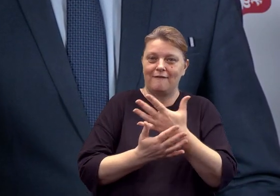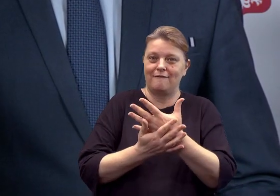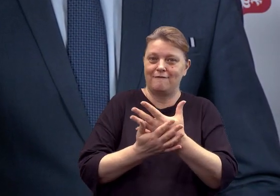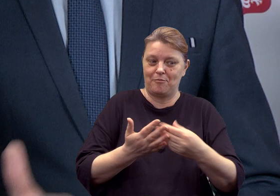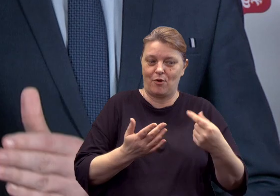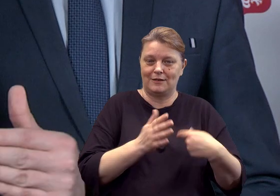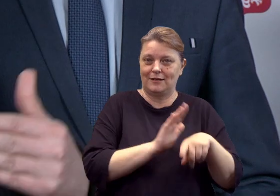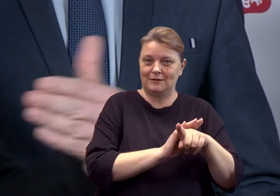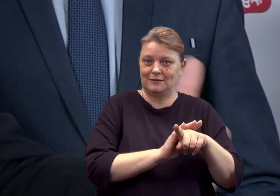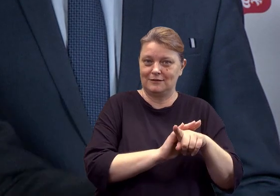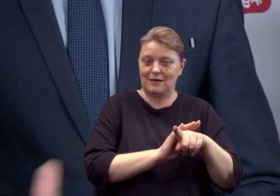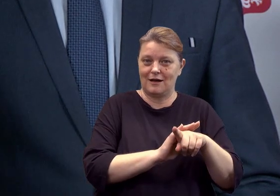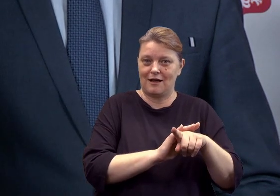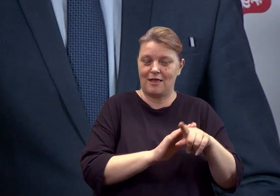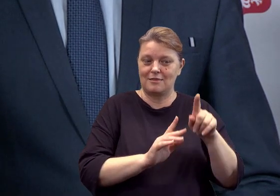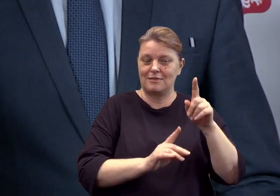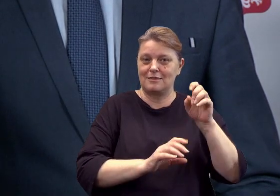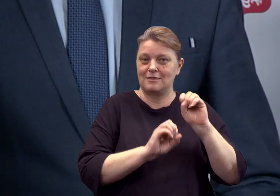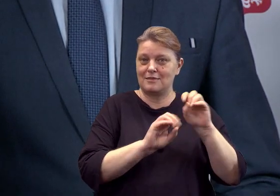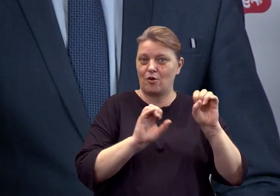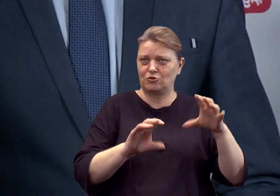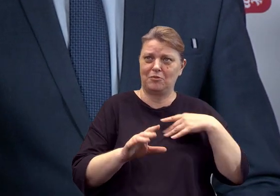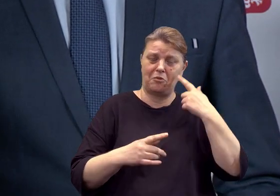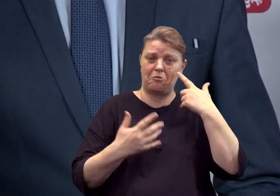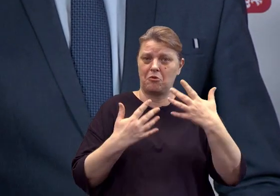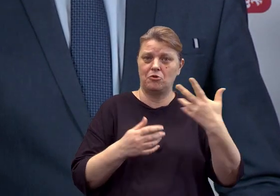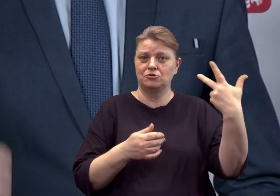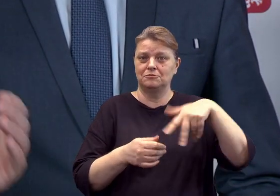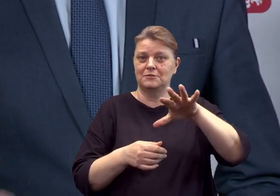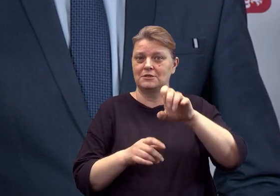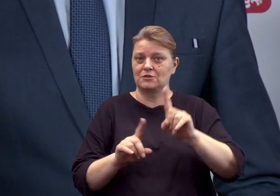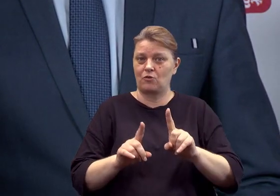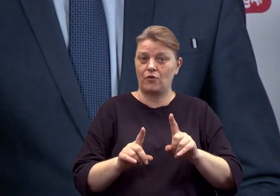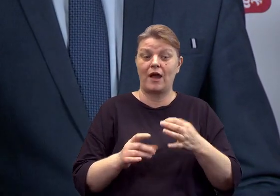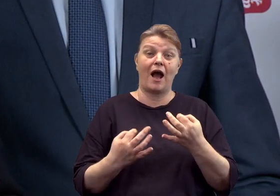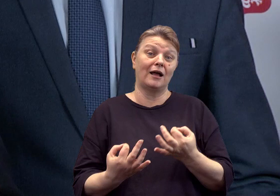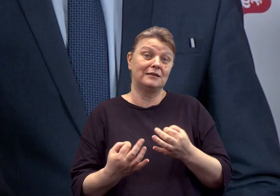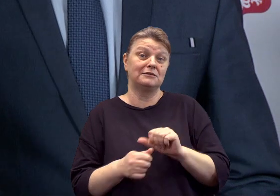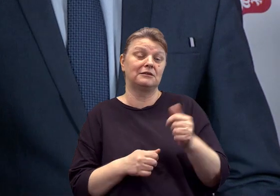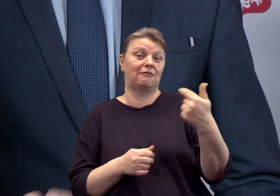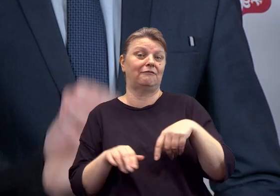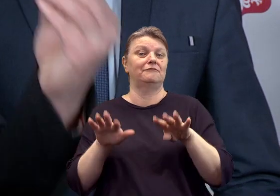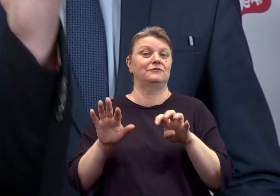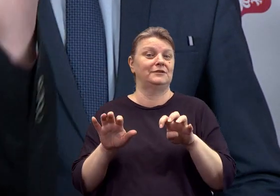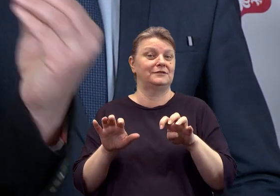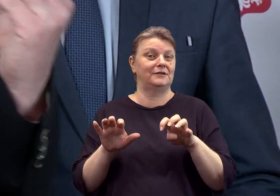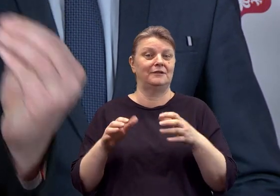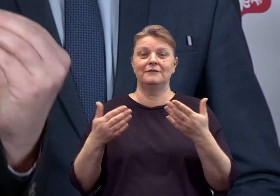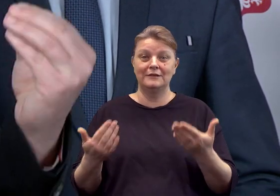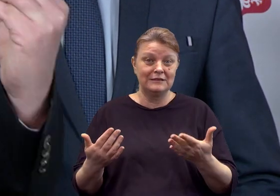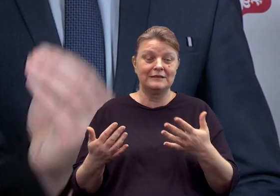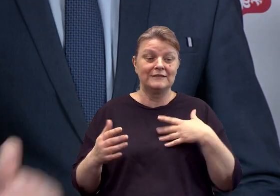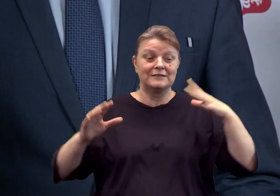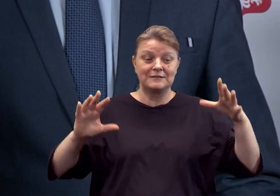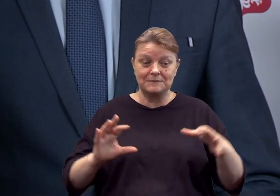nauczycieli, którzy wchodzą do zawodu, byłoby na poziomie 3,5 tysiąca złotych, a nie blisko 2900 zł. Więc już samo